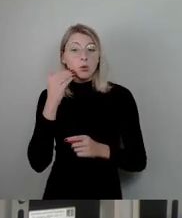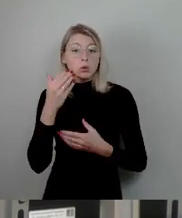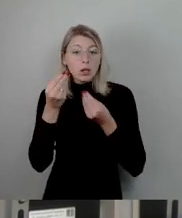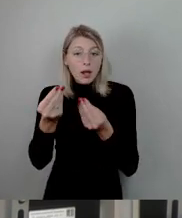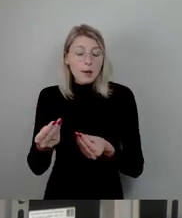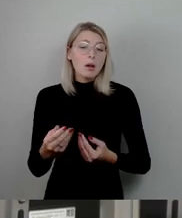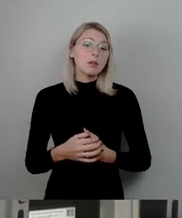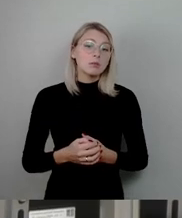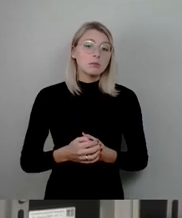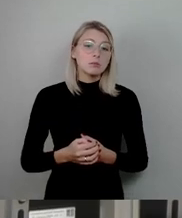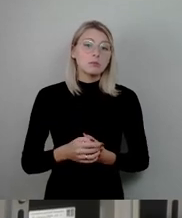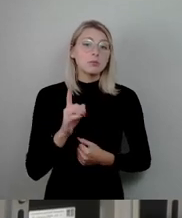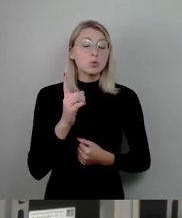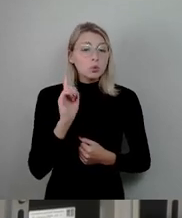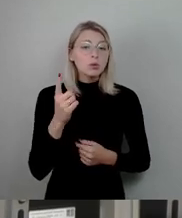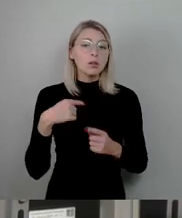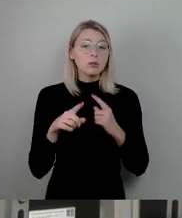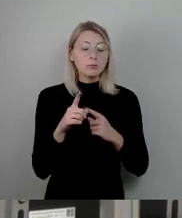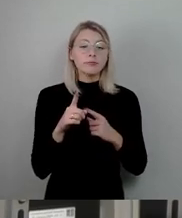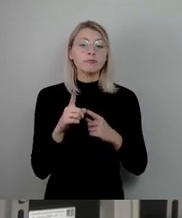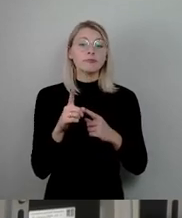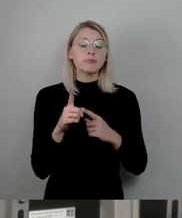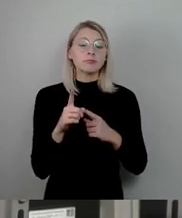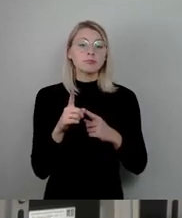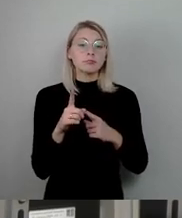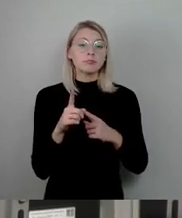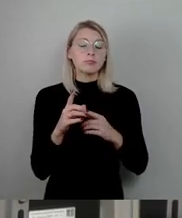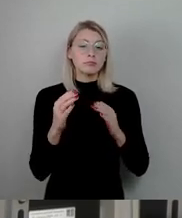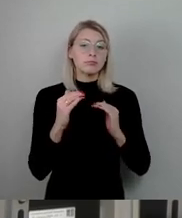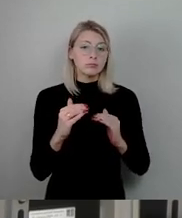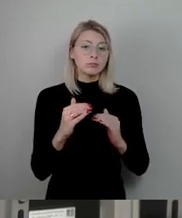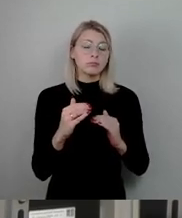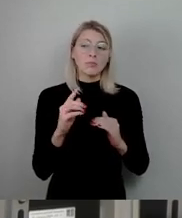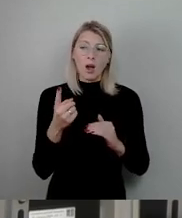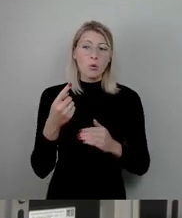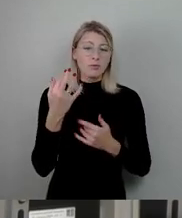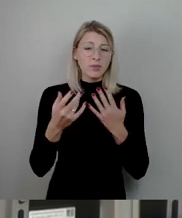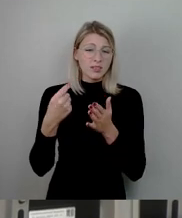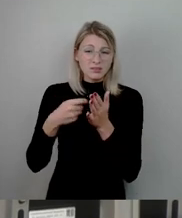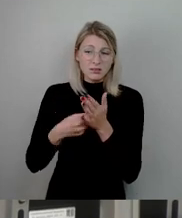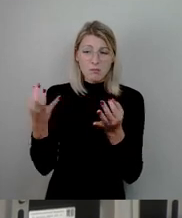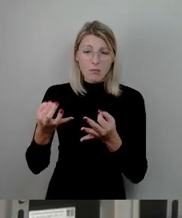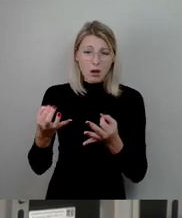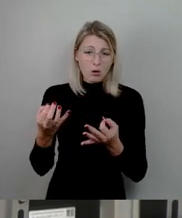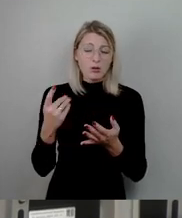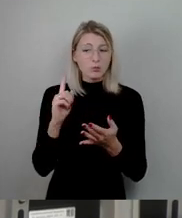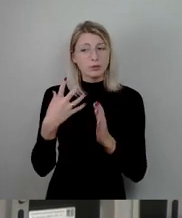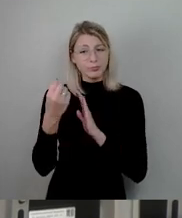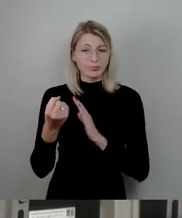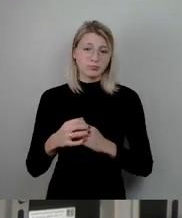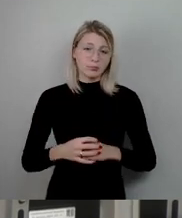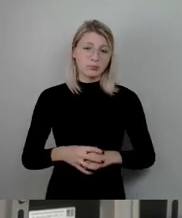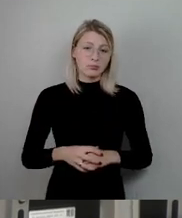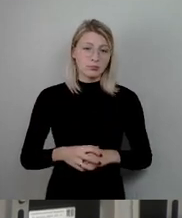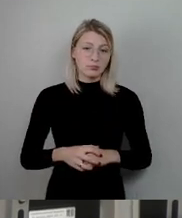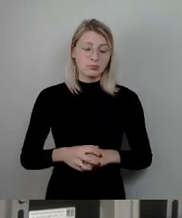das ist uns immer wichtig, die entsprechenden Kosten dafür zu ermitteln. Gleichzeitig wollen wir